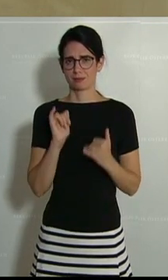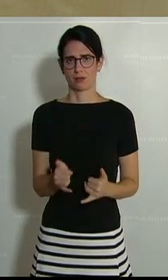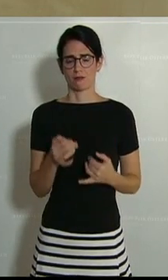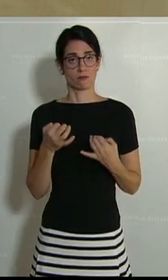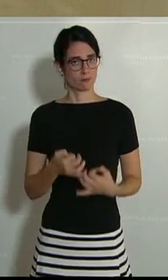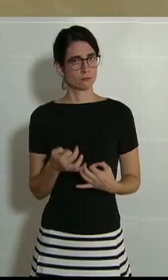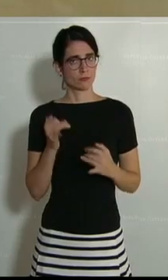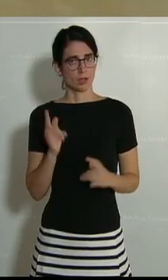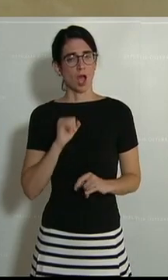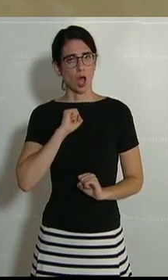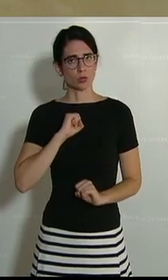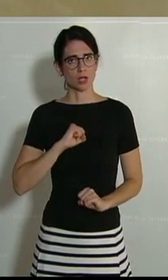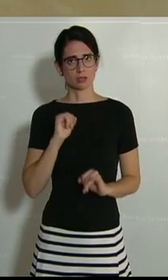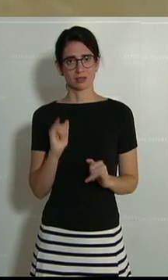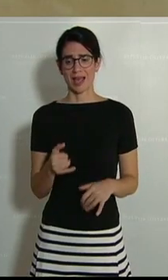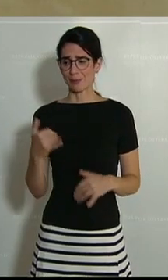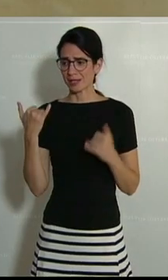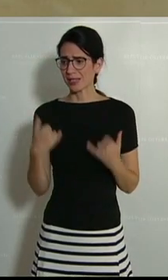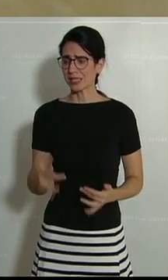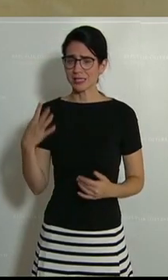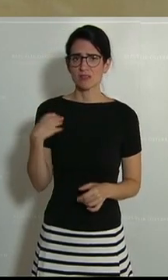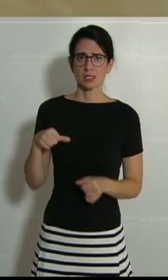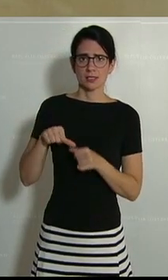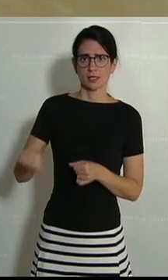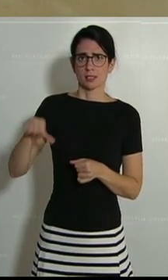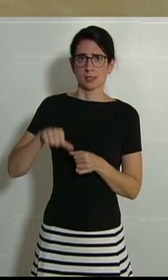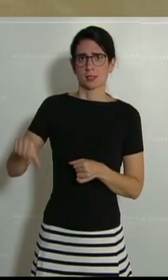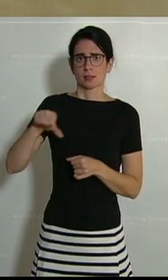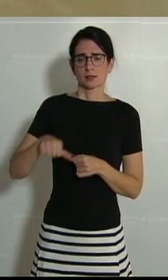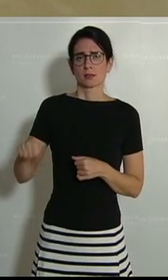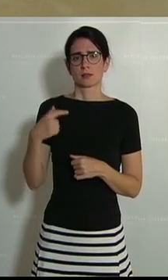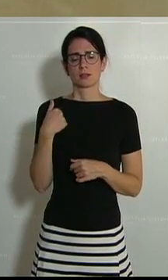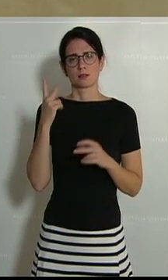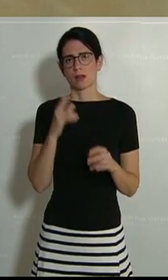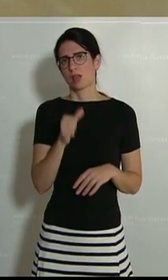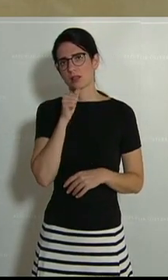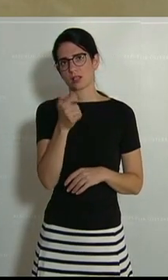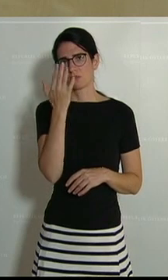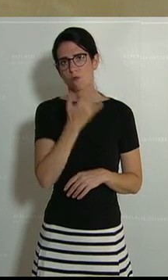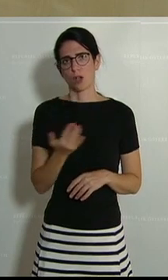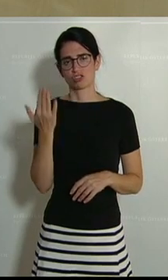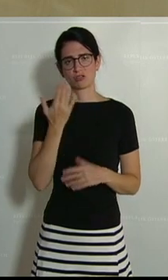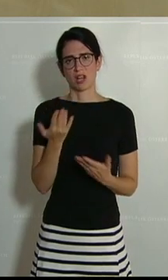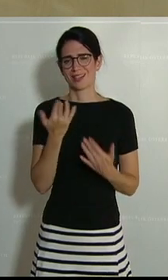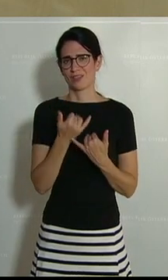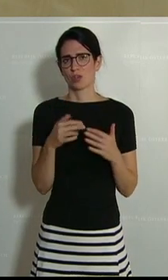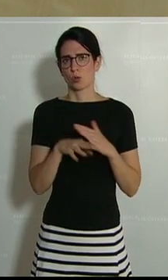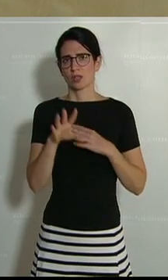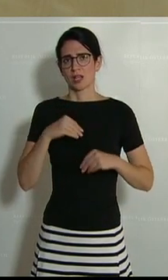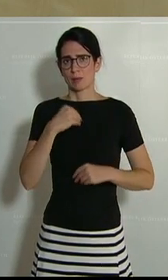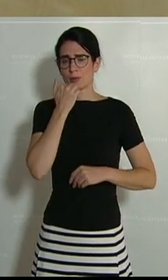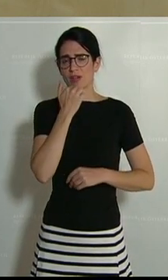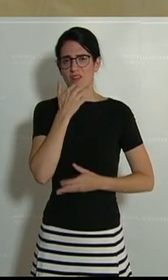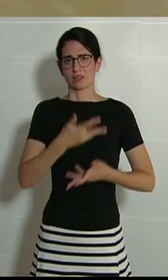Und jetzt drehen Sie das Rad wieder rauf und wieder rauf und ich kann mir nicht vorstellen, wie ein Unternehmen der